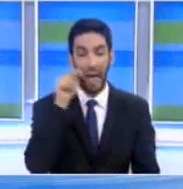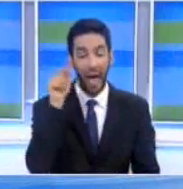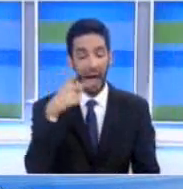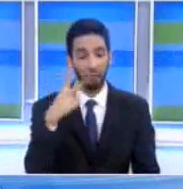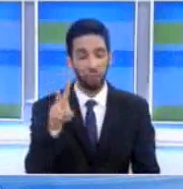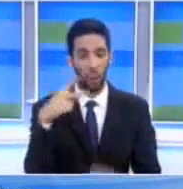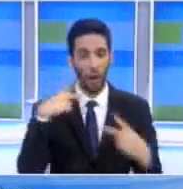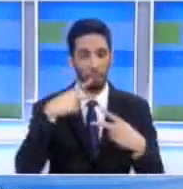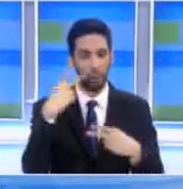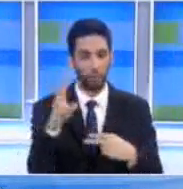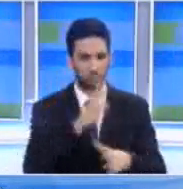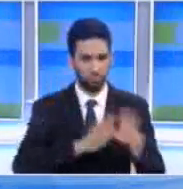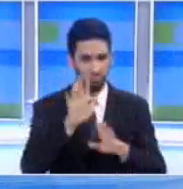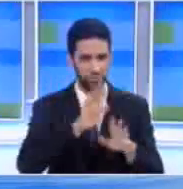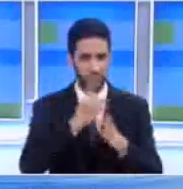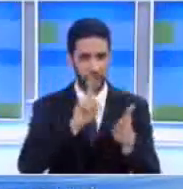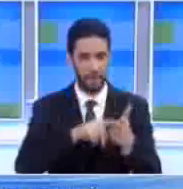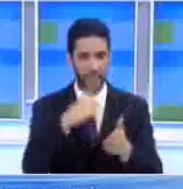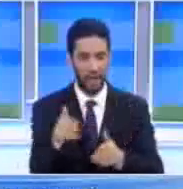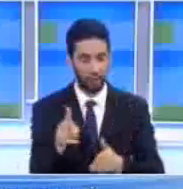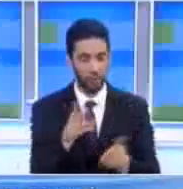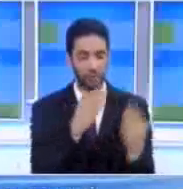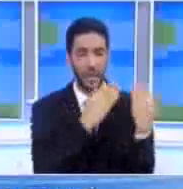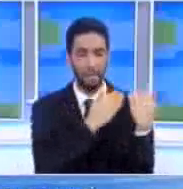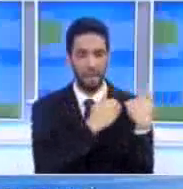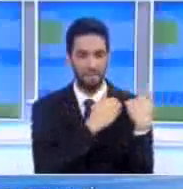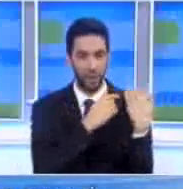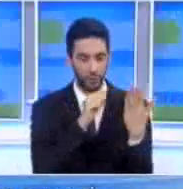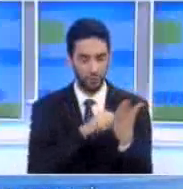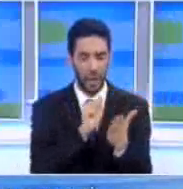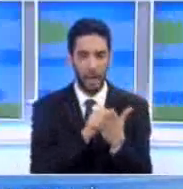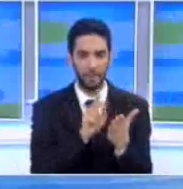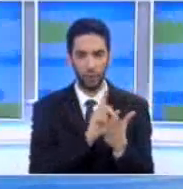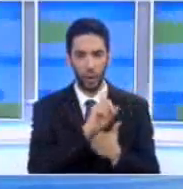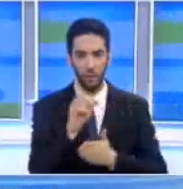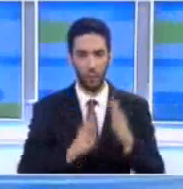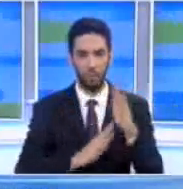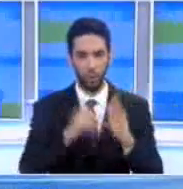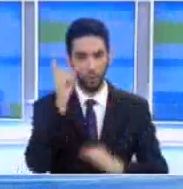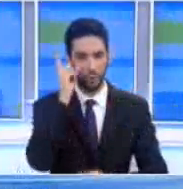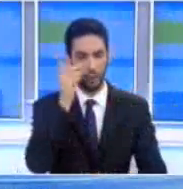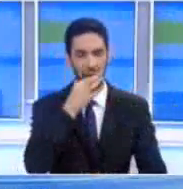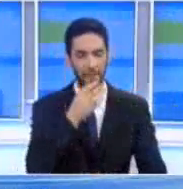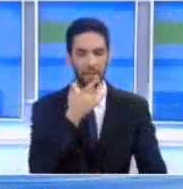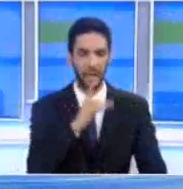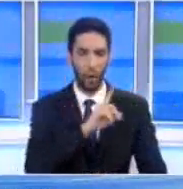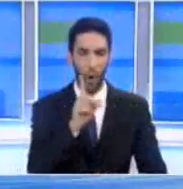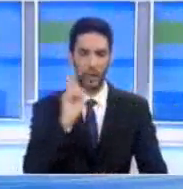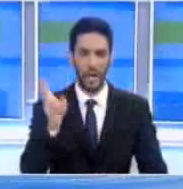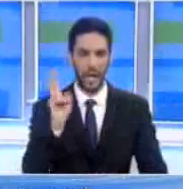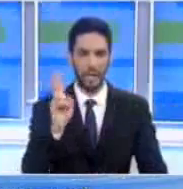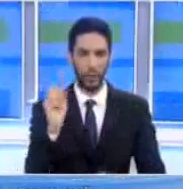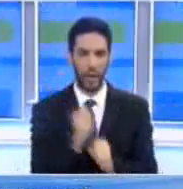Τα έκανε μαντάρα, είπε χαρακτηριστικά και έπρεπε να είχε τη μαγκιά και την ευθυξία να υποβάλλει επιστολή παρέτησης στον πρόεδρο της